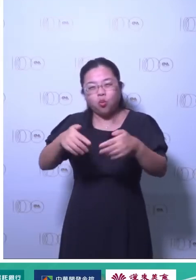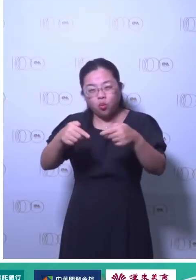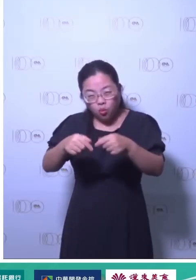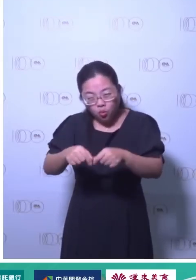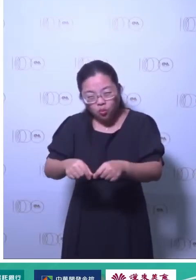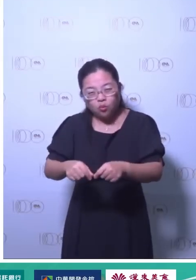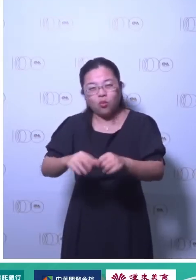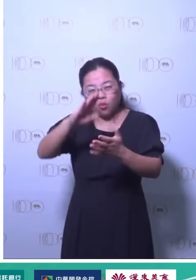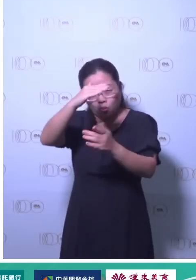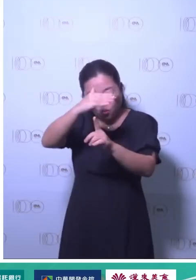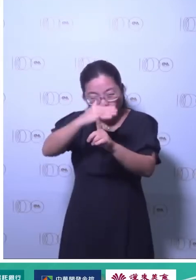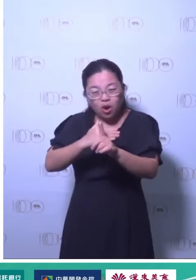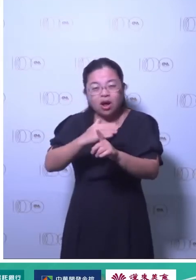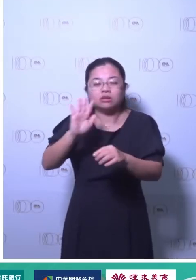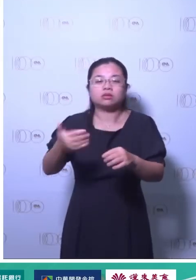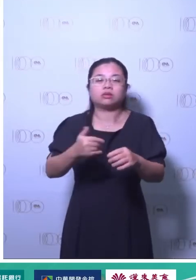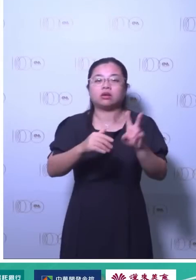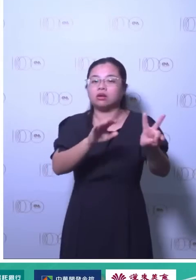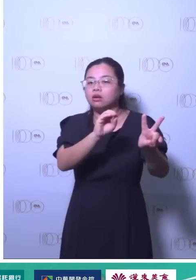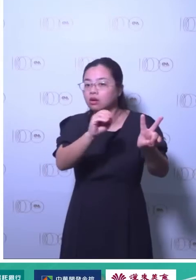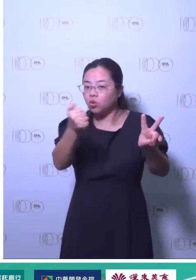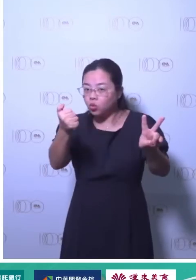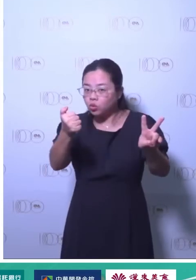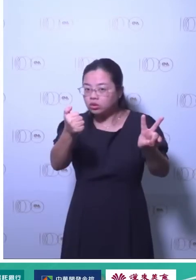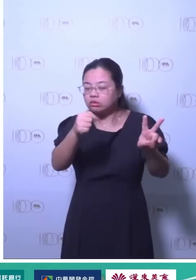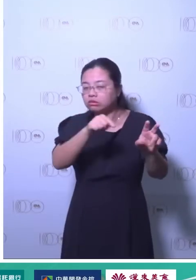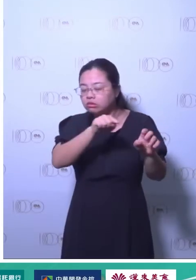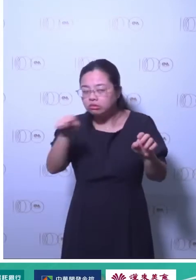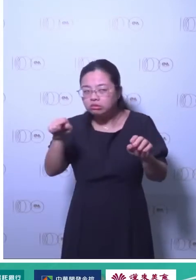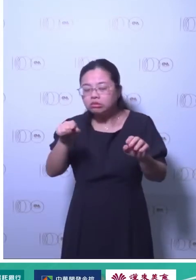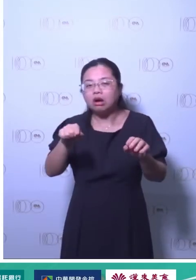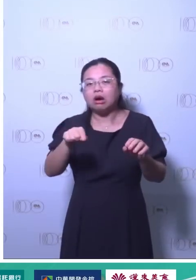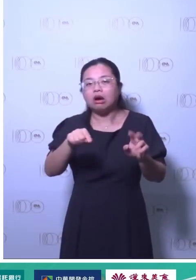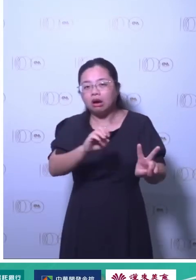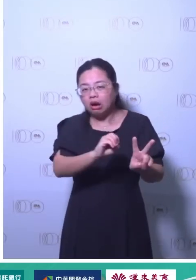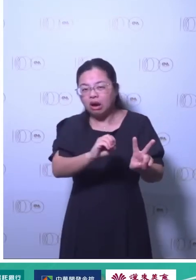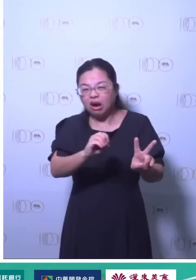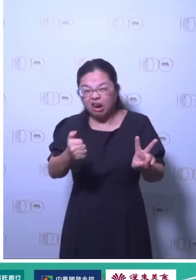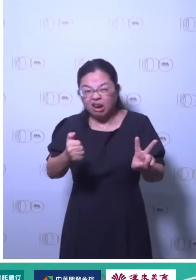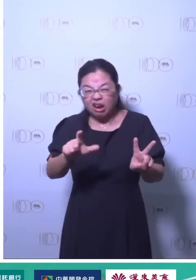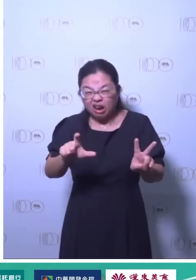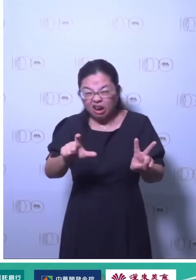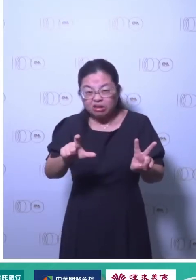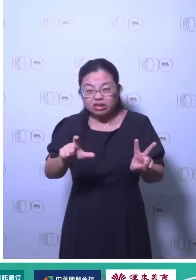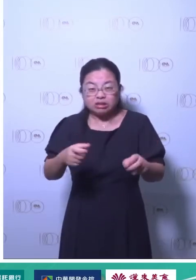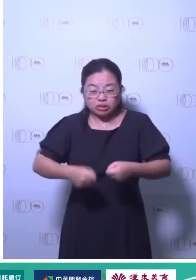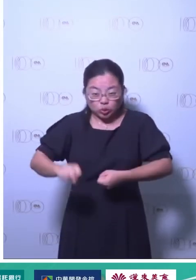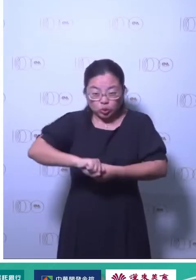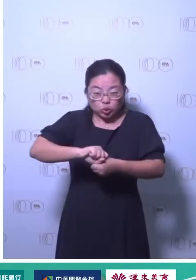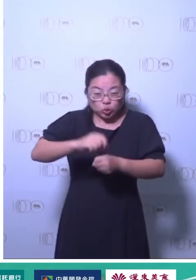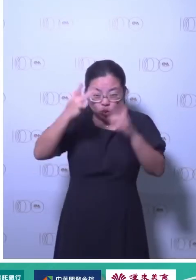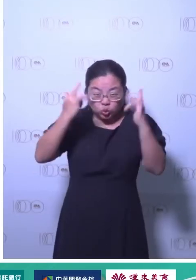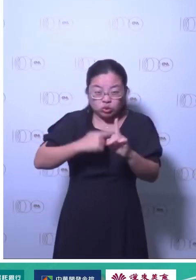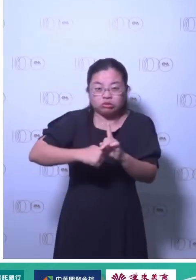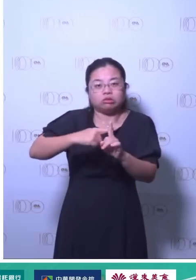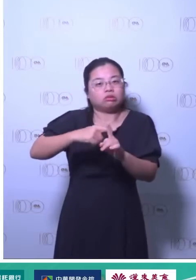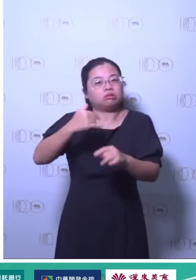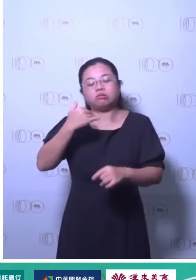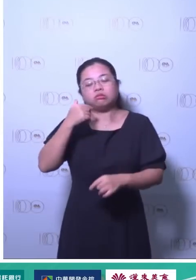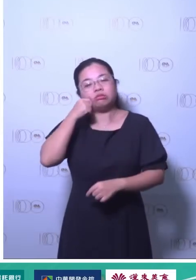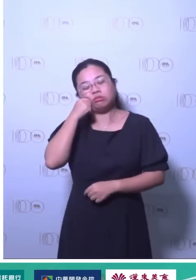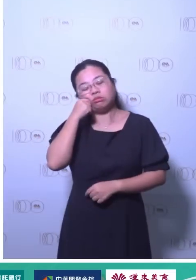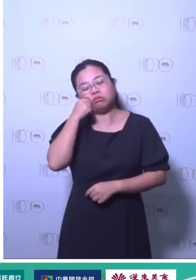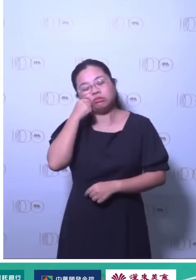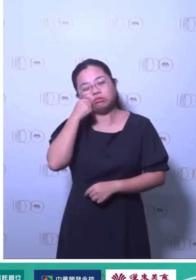增加不能再增加为什么因为温室气体虽然地球会消化它我们把它理解一下就会消化它了但是它需要时间